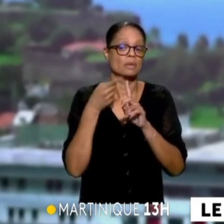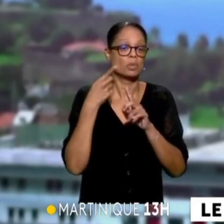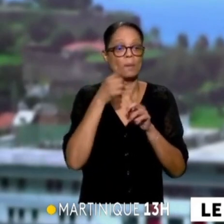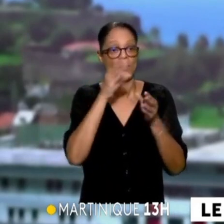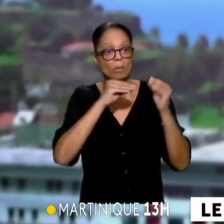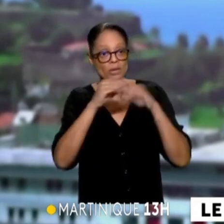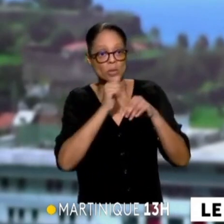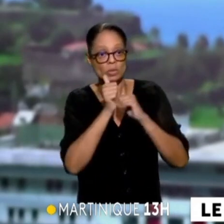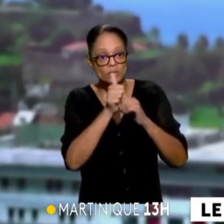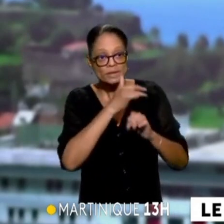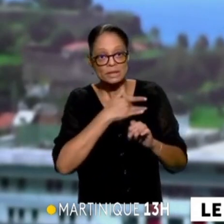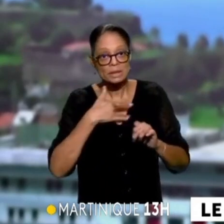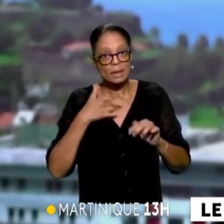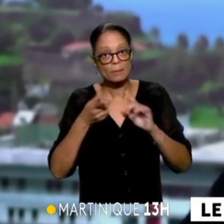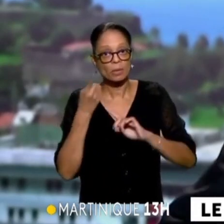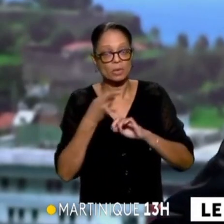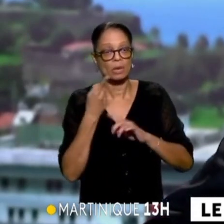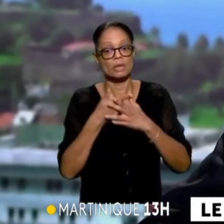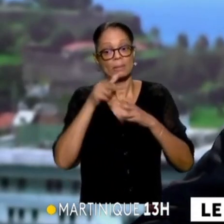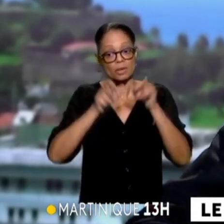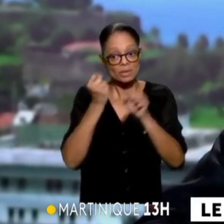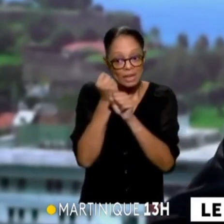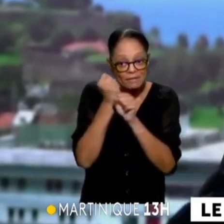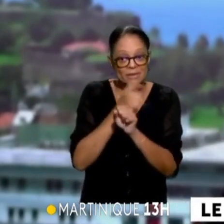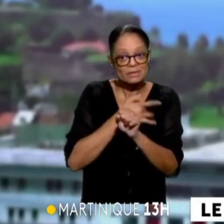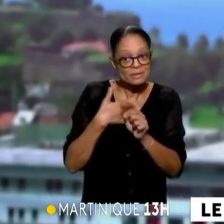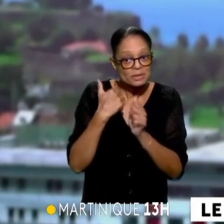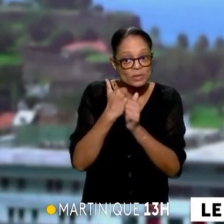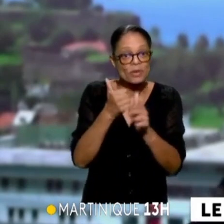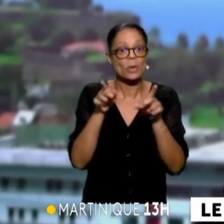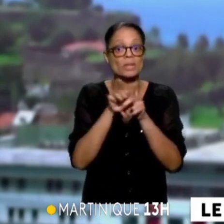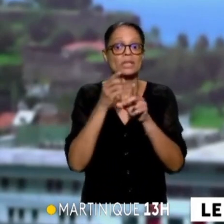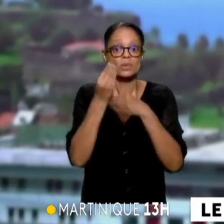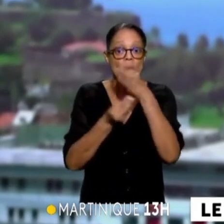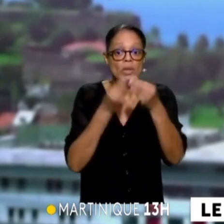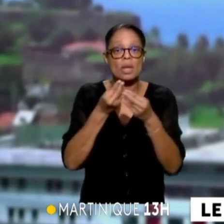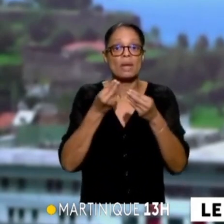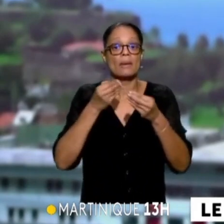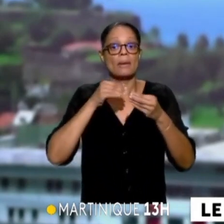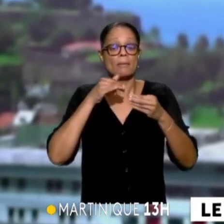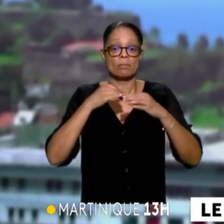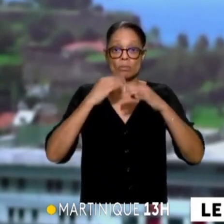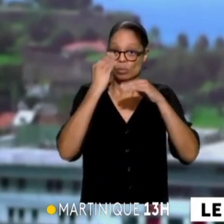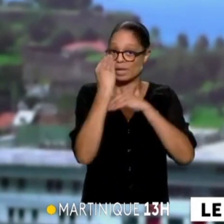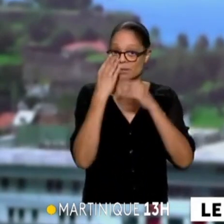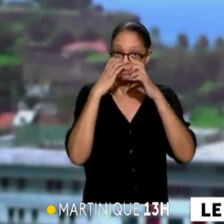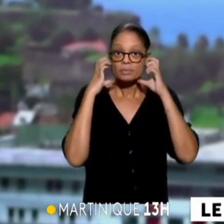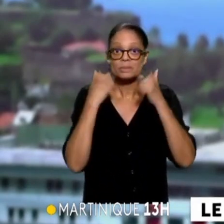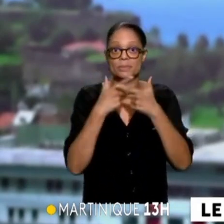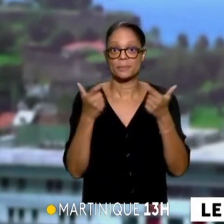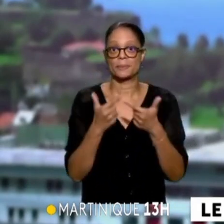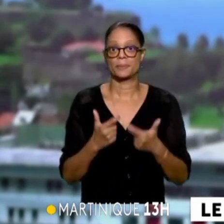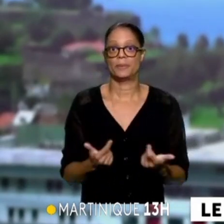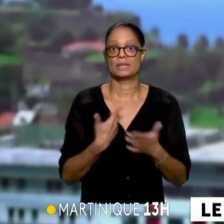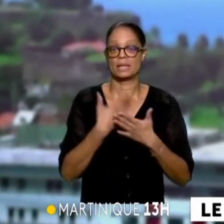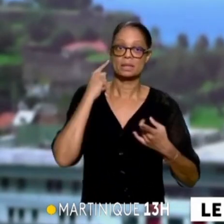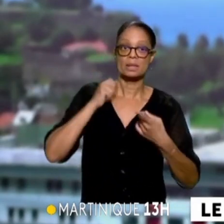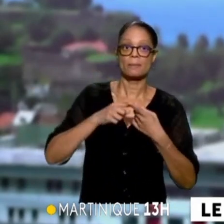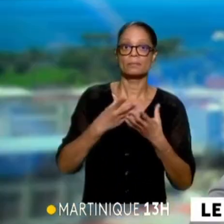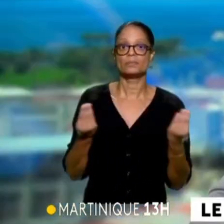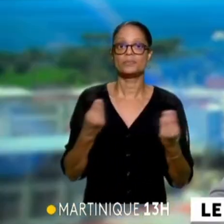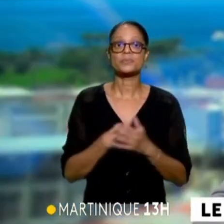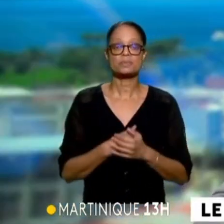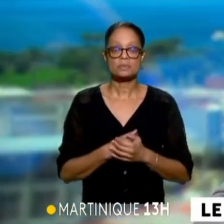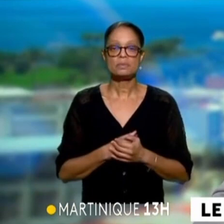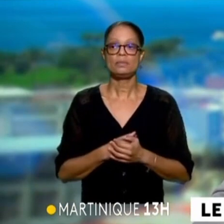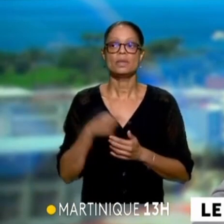populations qui sont concernées, des travailleurs qui sont concernés, de leur doter, de leur donner des moyens de protection. Bon, il y a beaucoup de choses à faire sur le sujet. Plus d'implication de